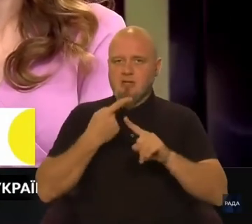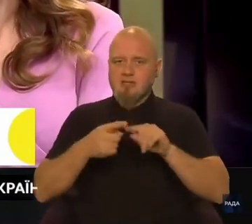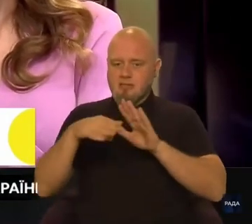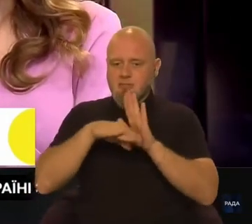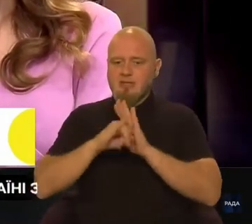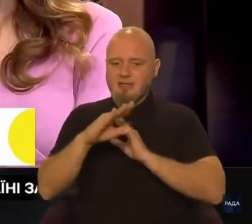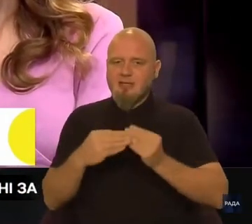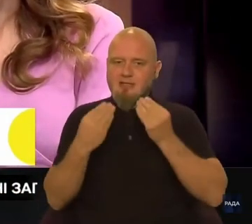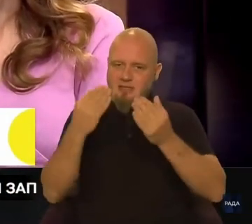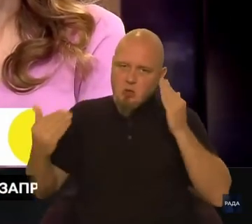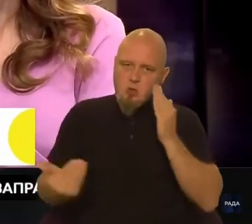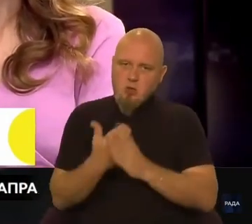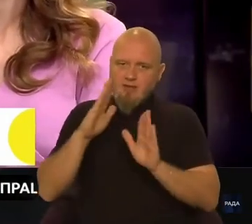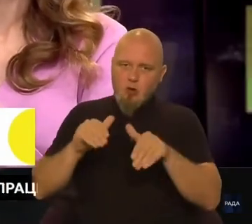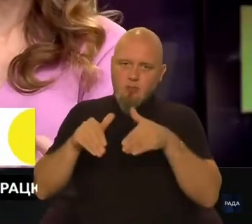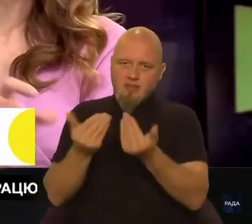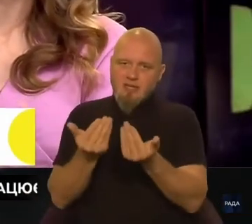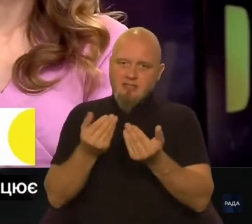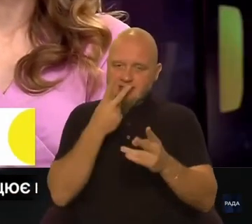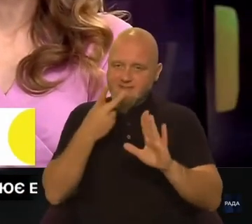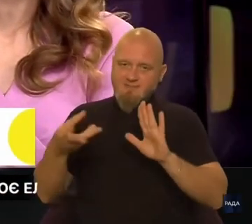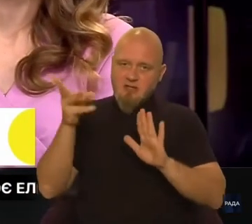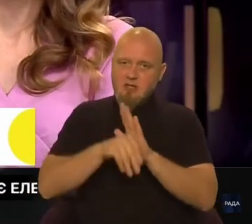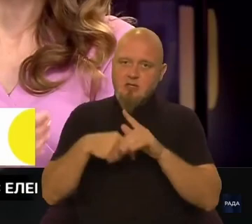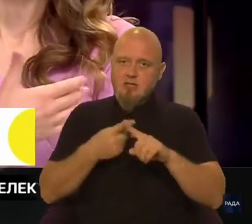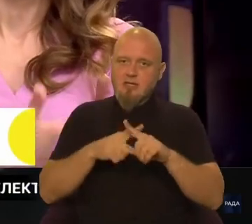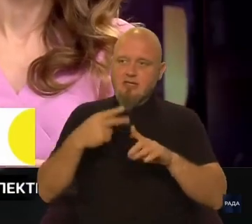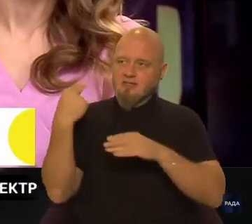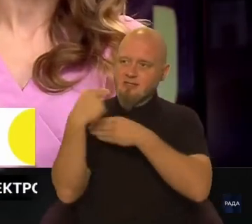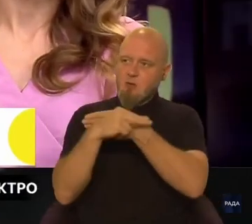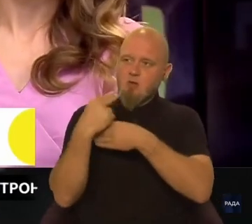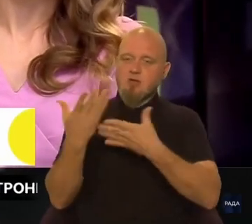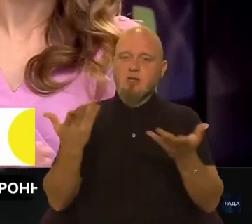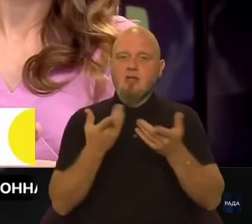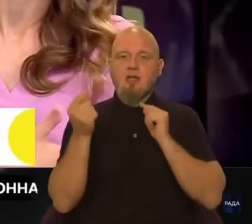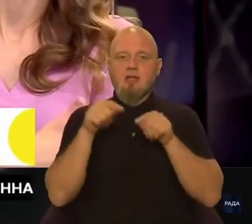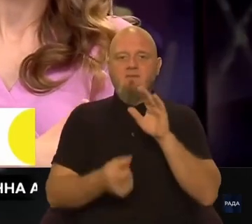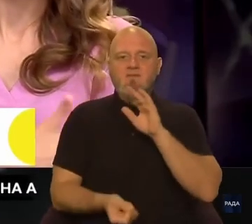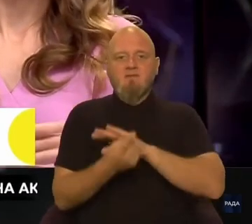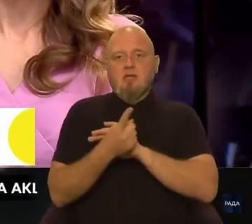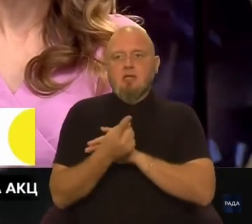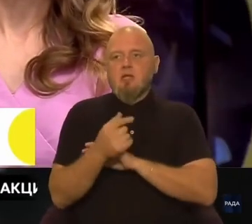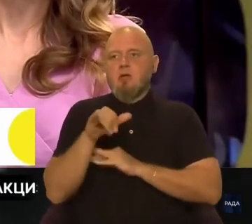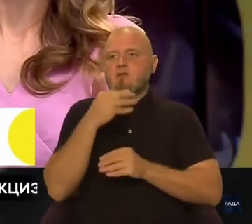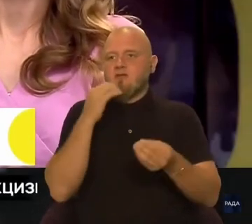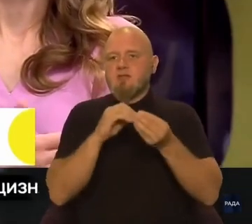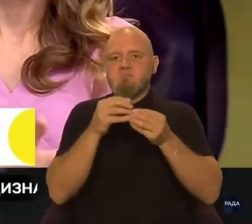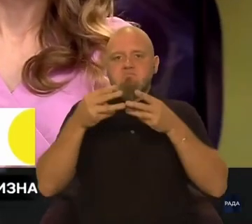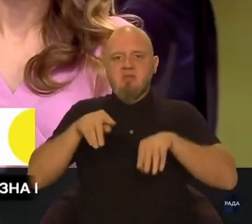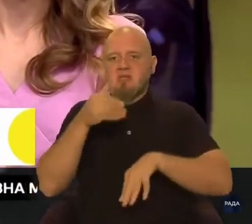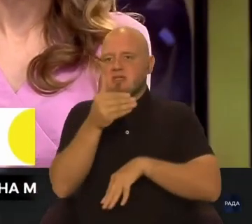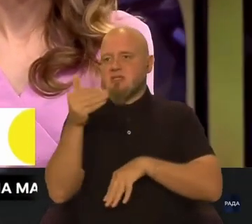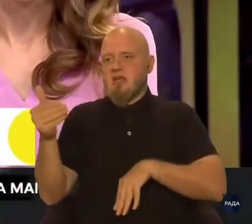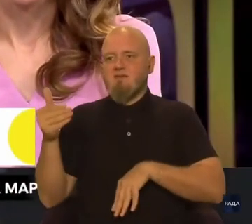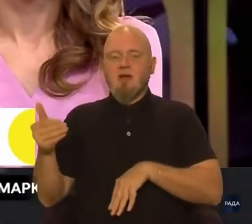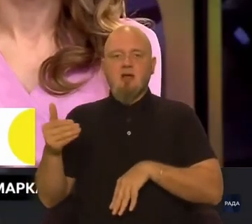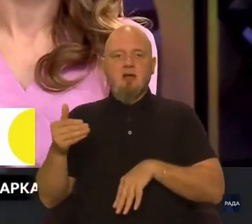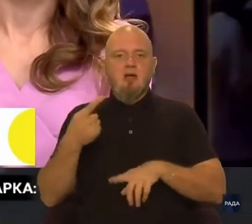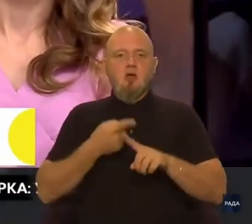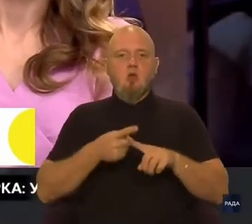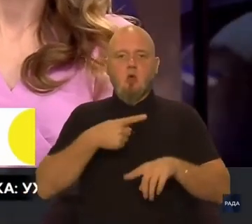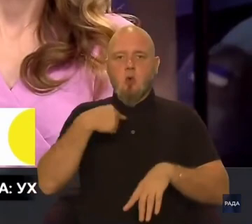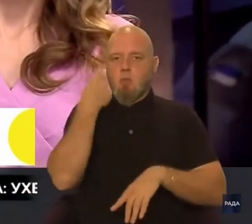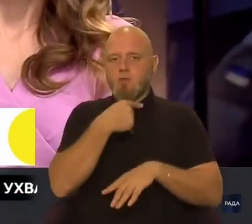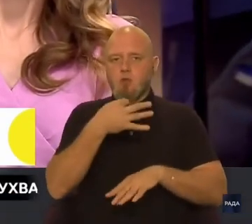список і досте нові рекомендації, зважаючи на ті зауваження, які там виникли в тих же ж міністерств, в того ж мовного